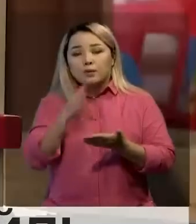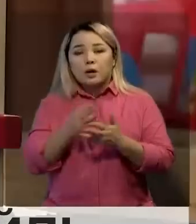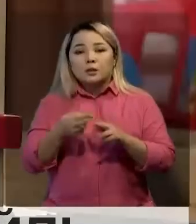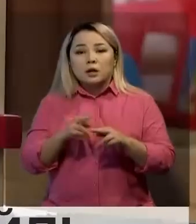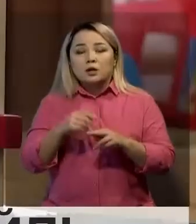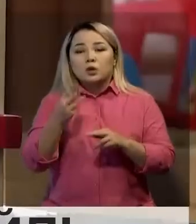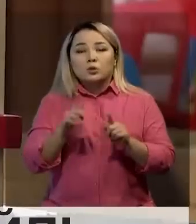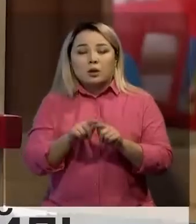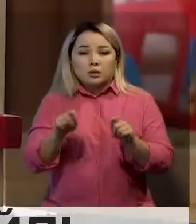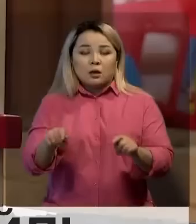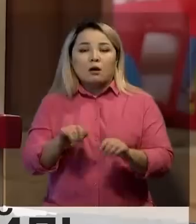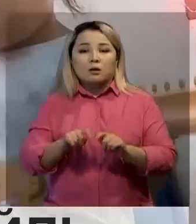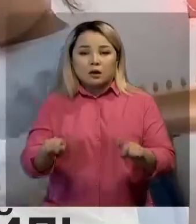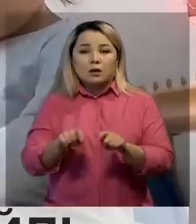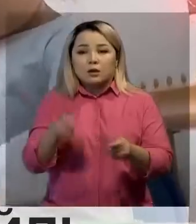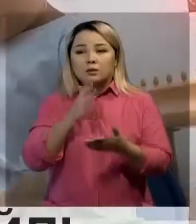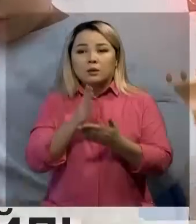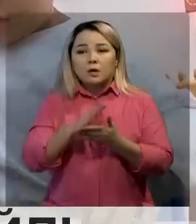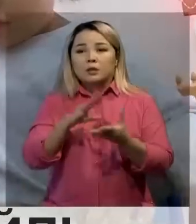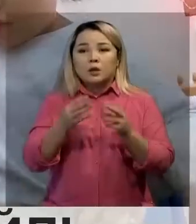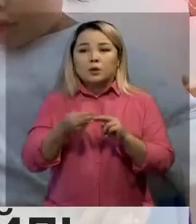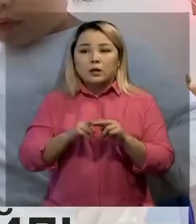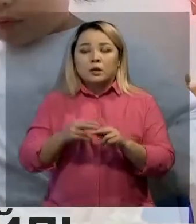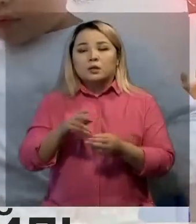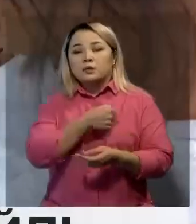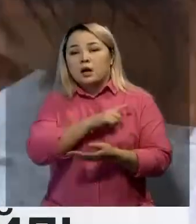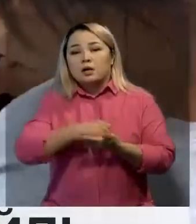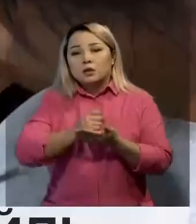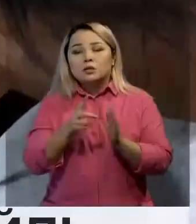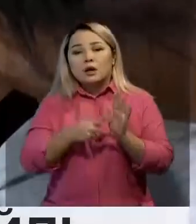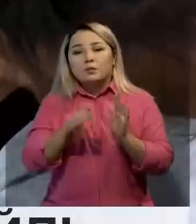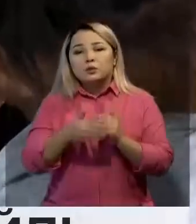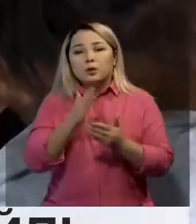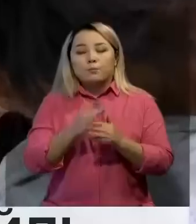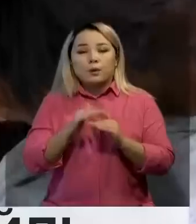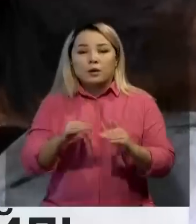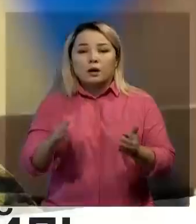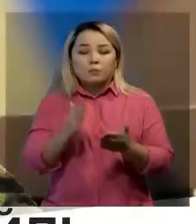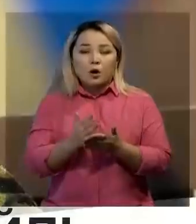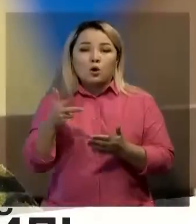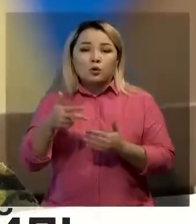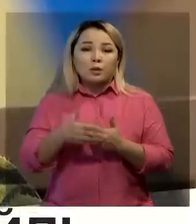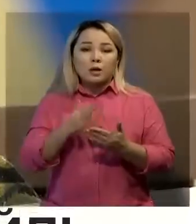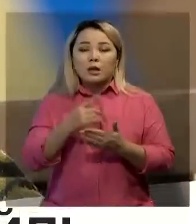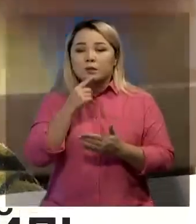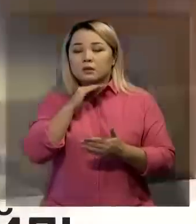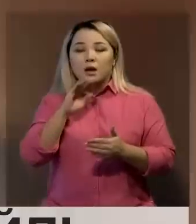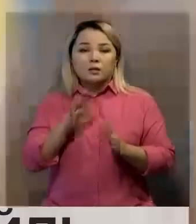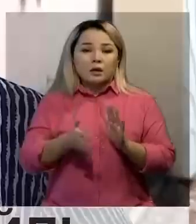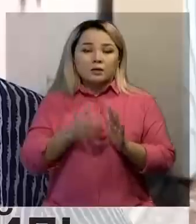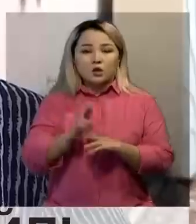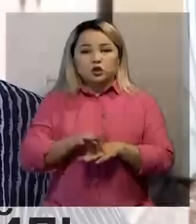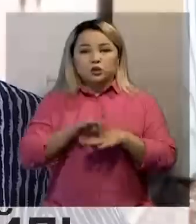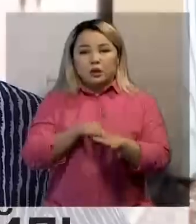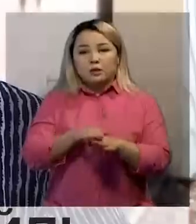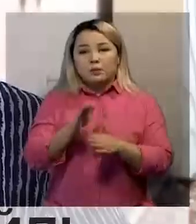тағы бірнеше өске қосылды. Оларда жалпы түрлі диагнозмен 8 мүнға жуық балы бар, 3 мүнға табосы тіл мүкістігі ойынша ем алуда.